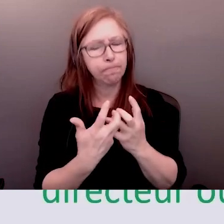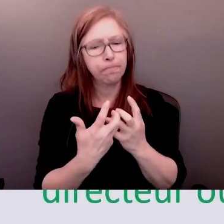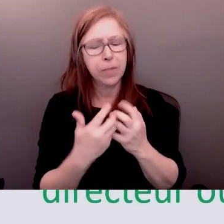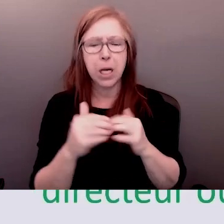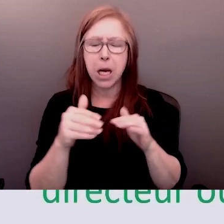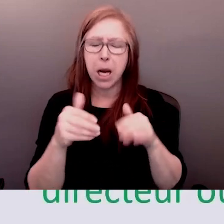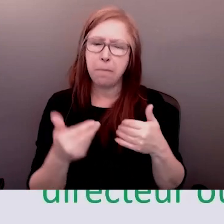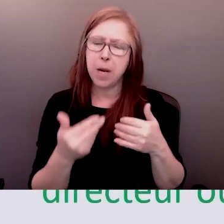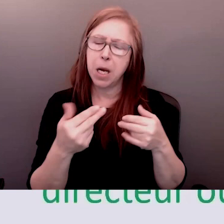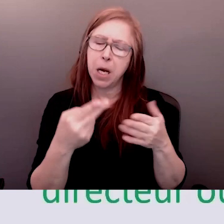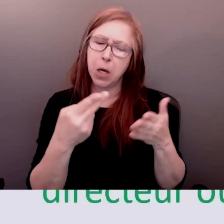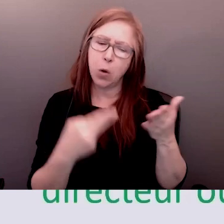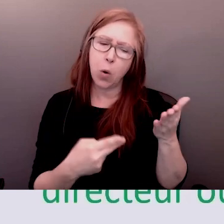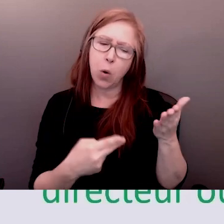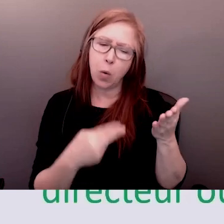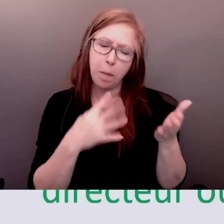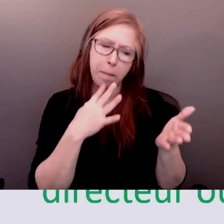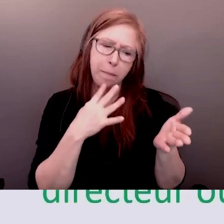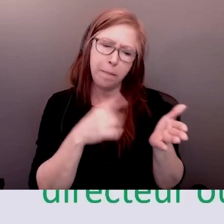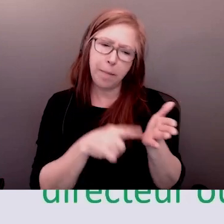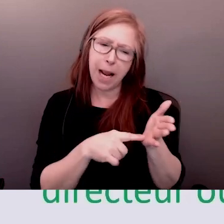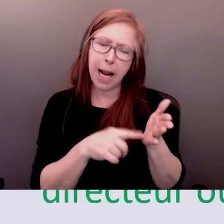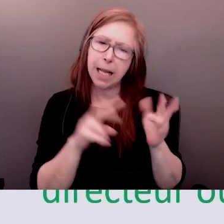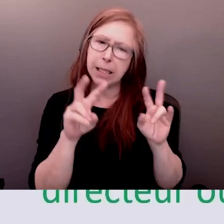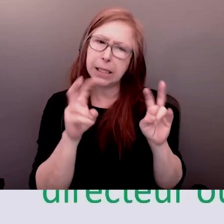vous avez donc ces trois questions n'oubliez pas